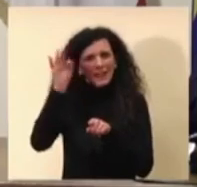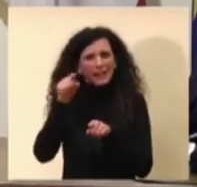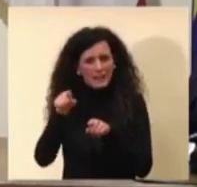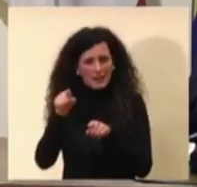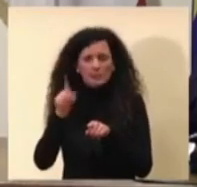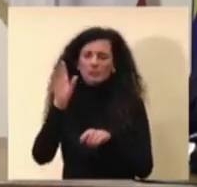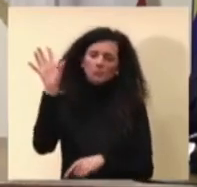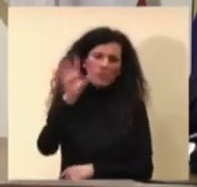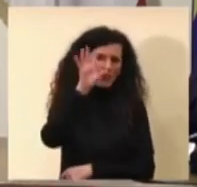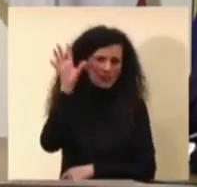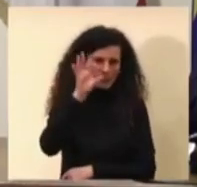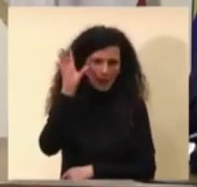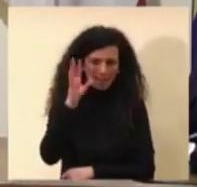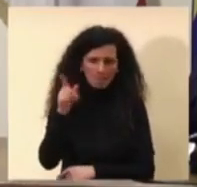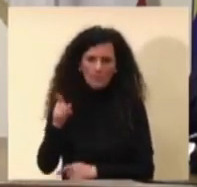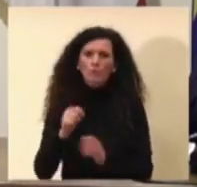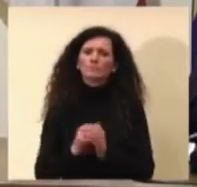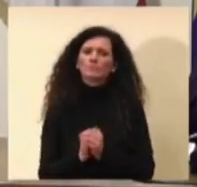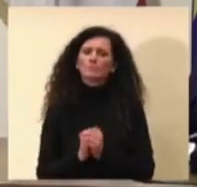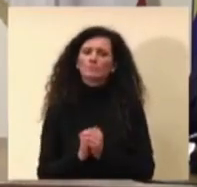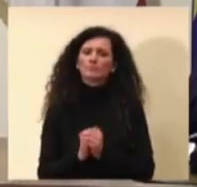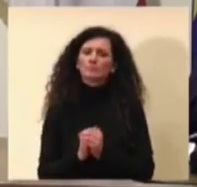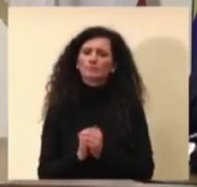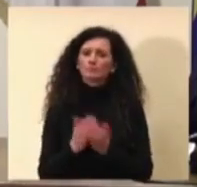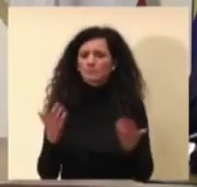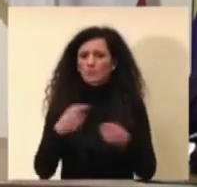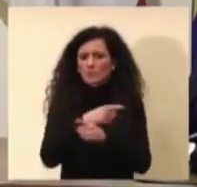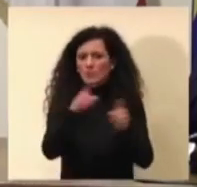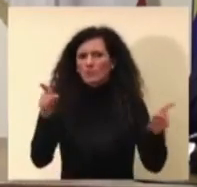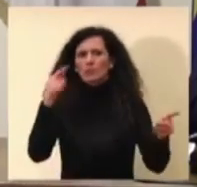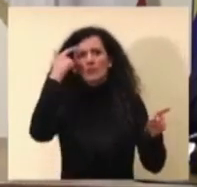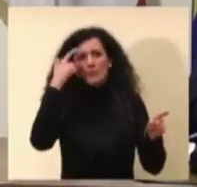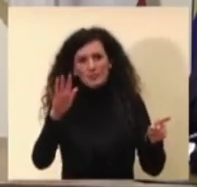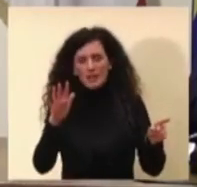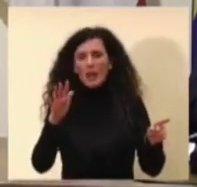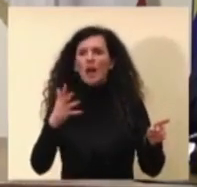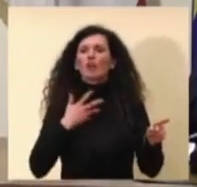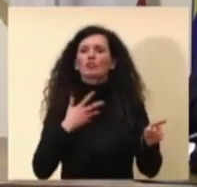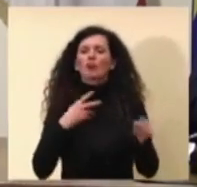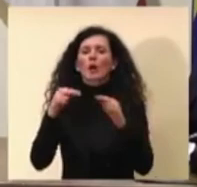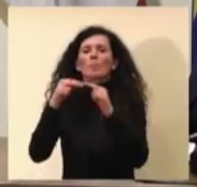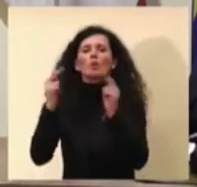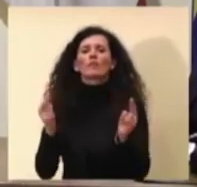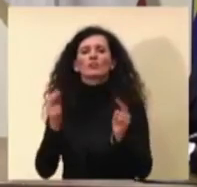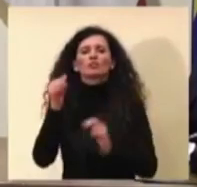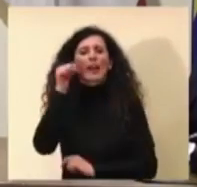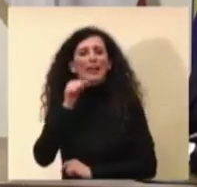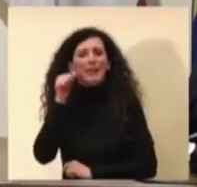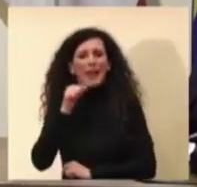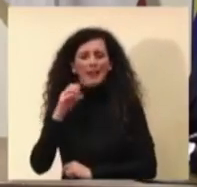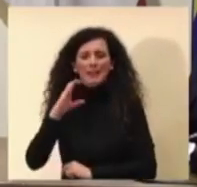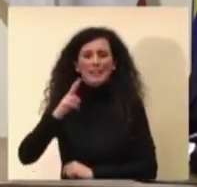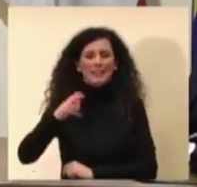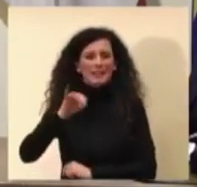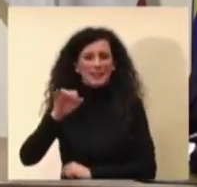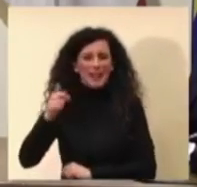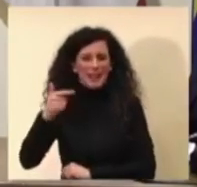come non dire che lo sapete tutti che in provincia di Chieti in parte Pescara